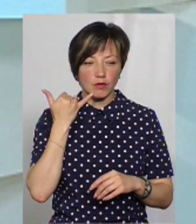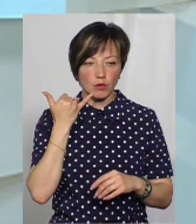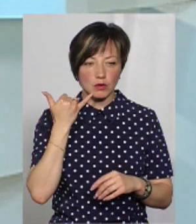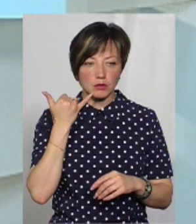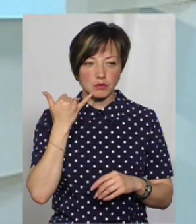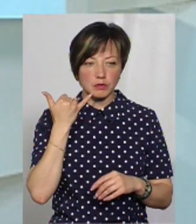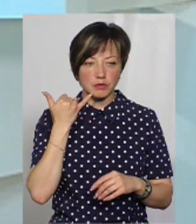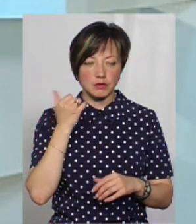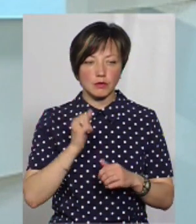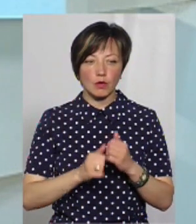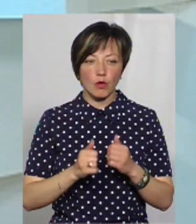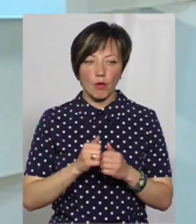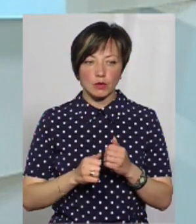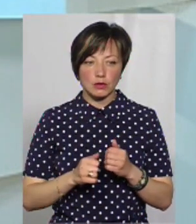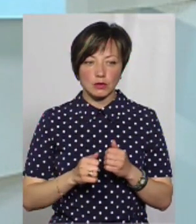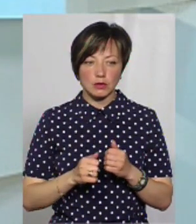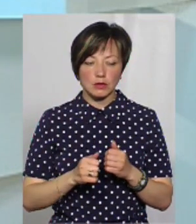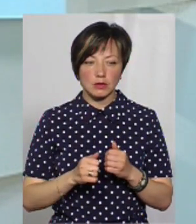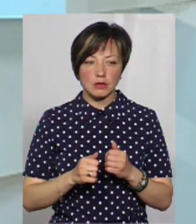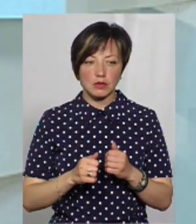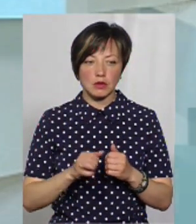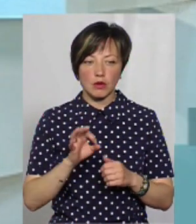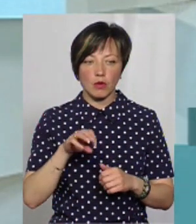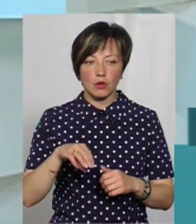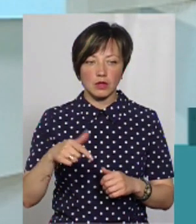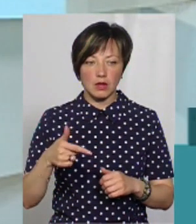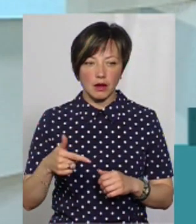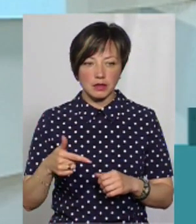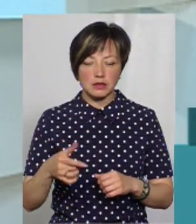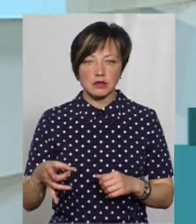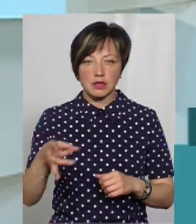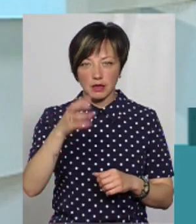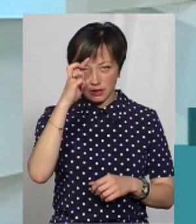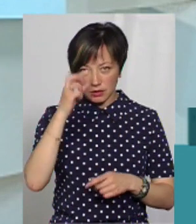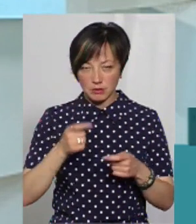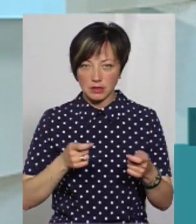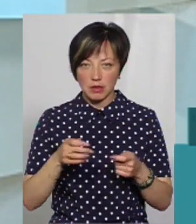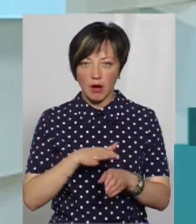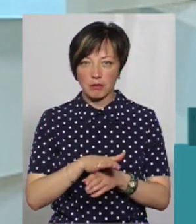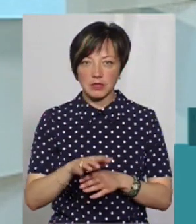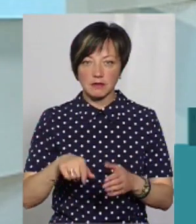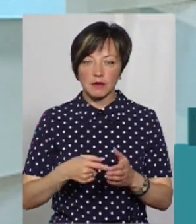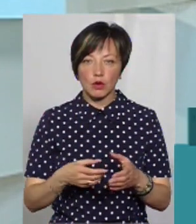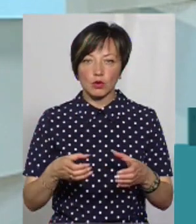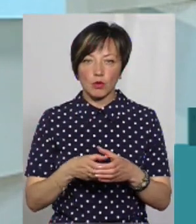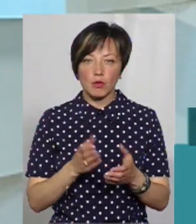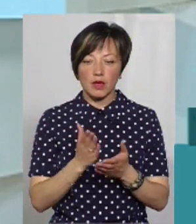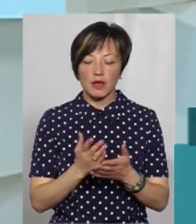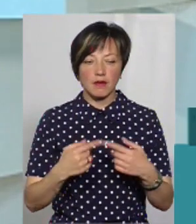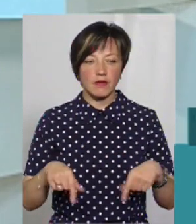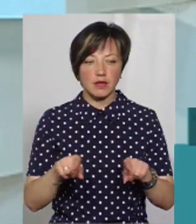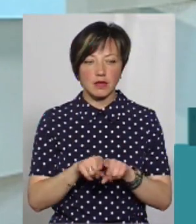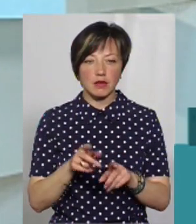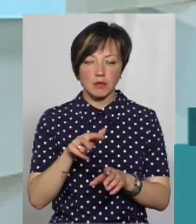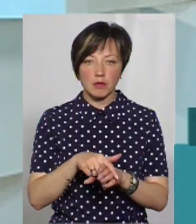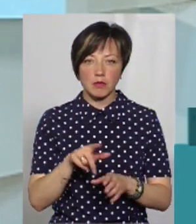в кожній об'єднаній територіальній громаді райдержадміністрації, міськвиконкому є відділи, на які